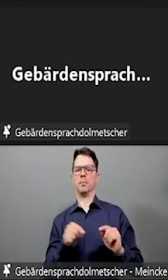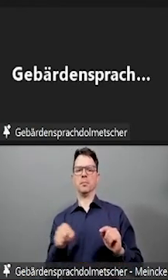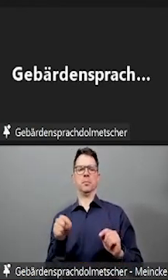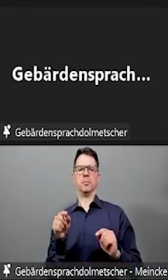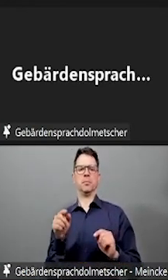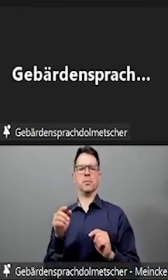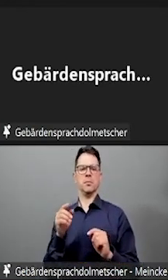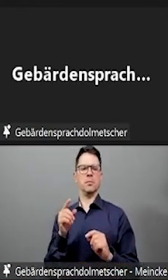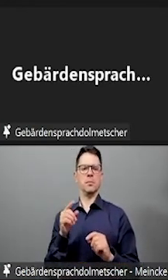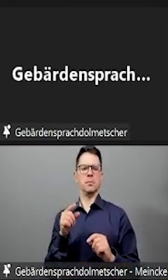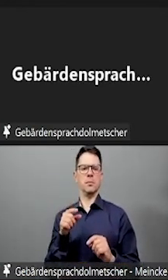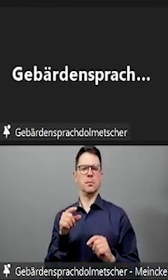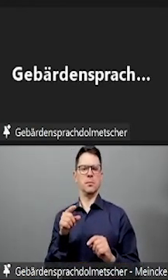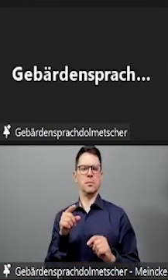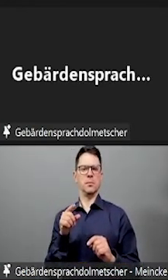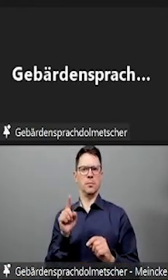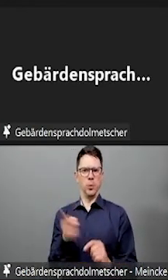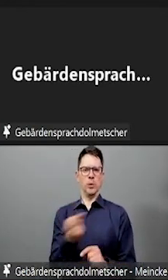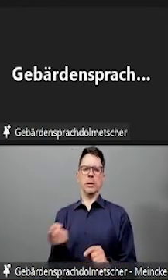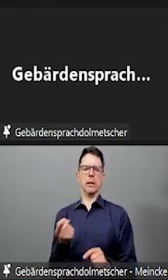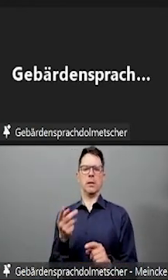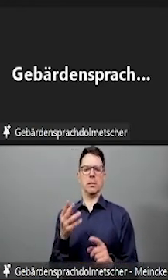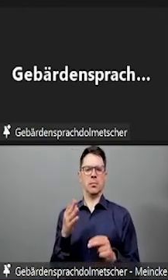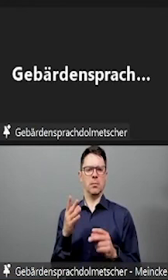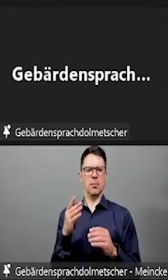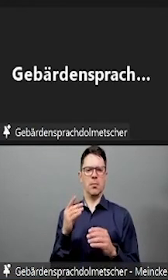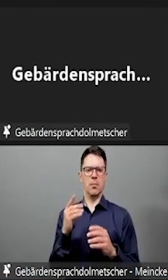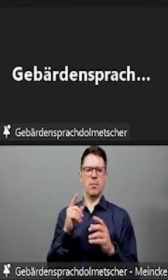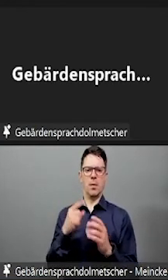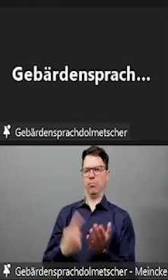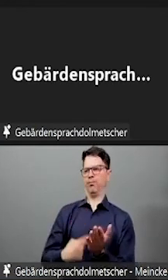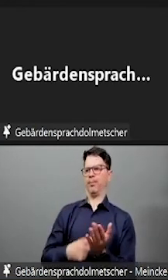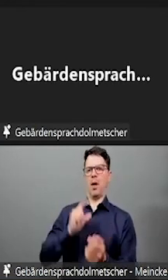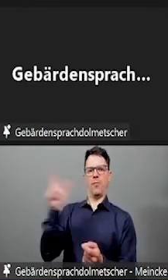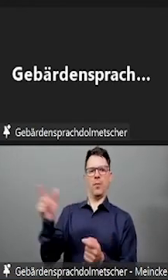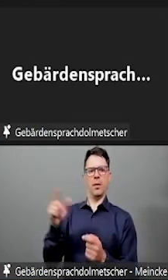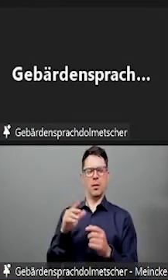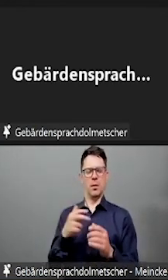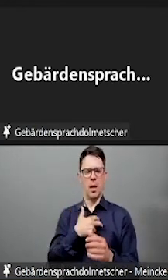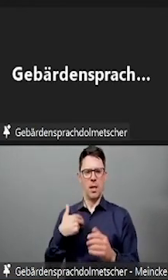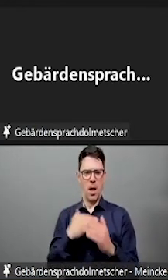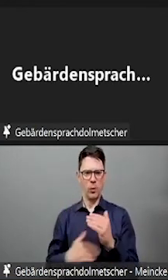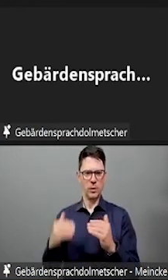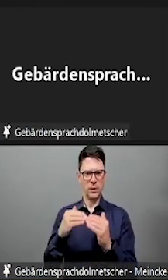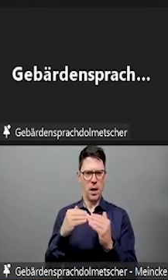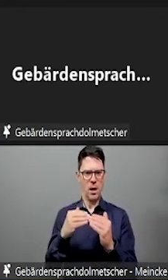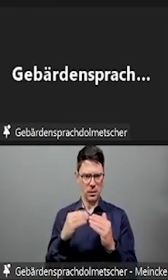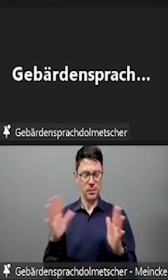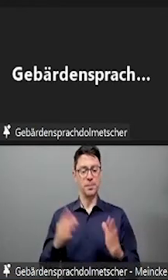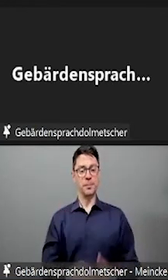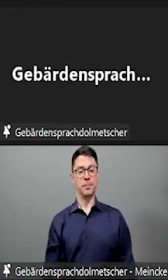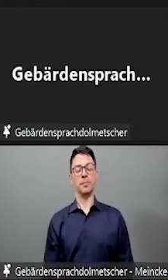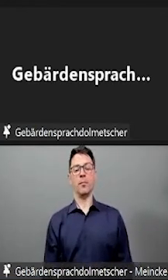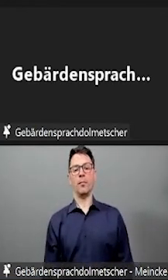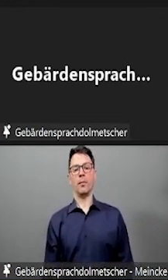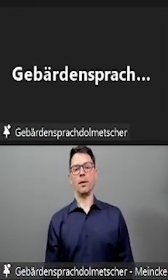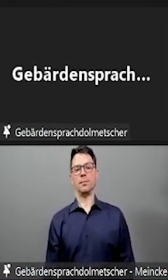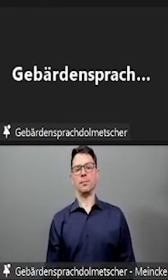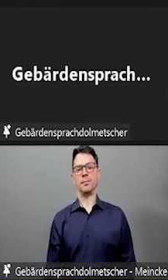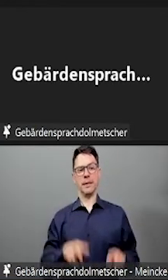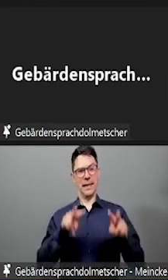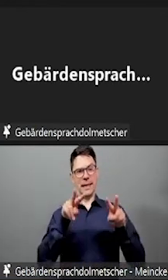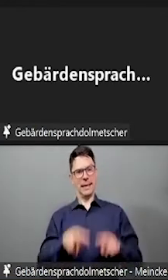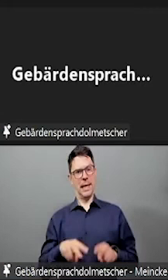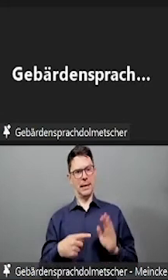beeinträchtigt ist. Also zum Beispiel, wenn man Schwierigkeiten beim Lesen der Aufgabenstellung hat. Oder wenn es